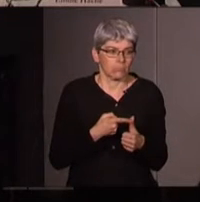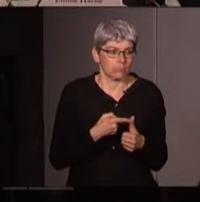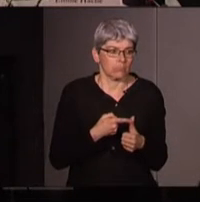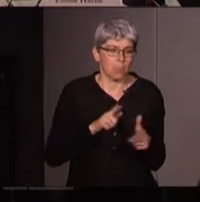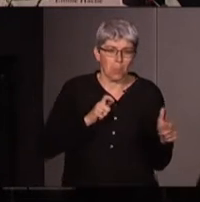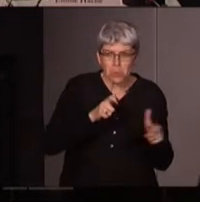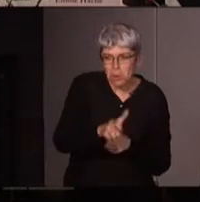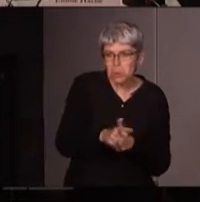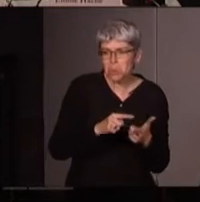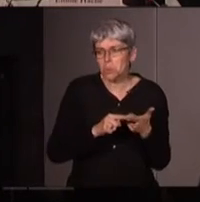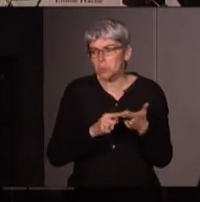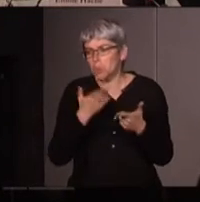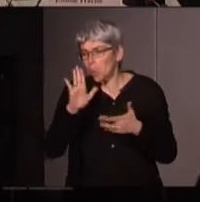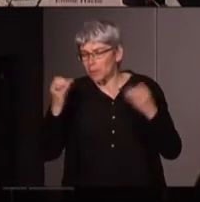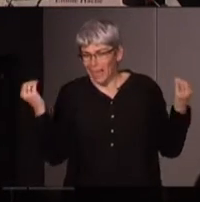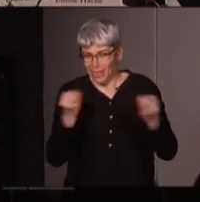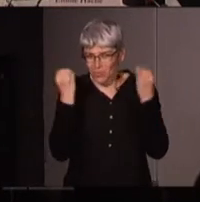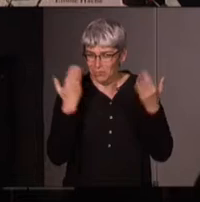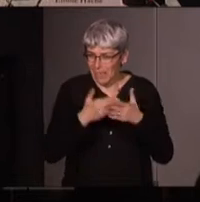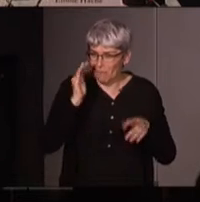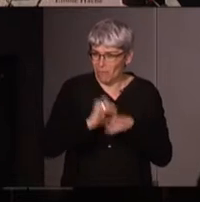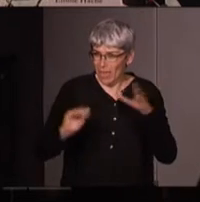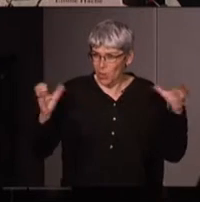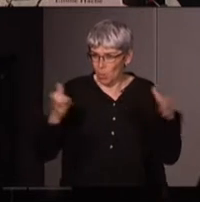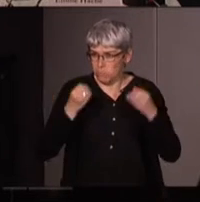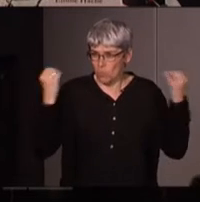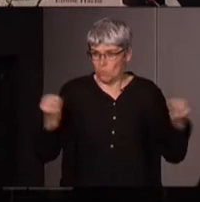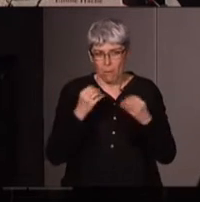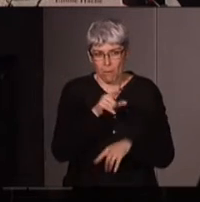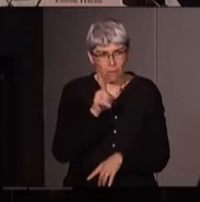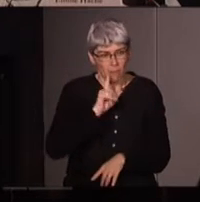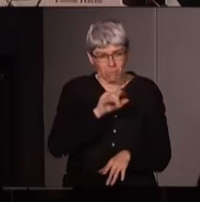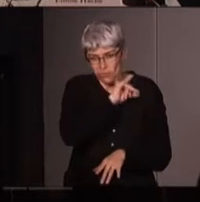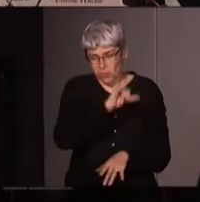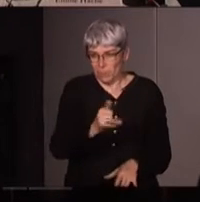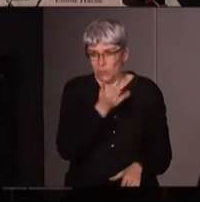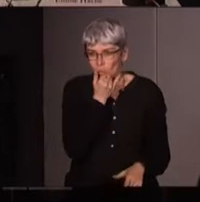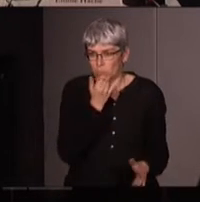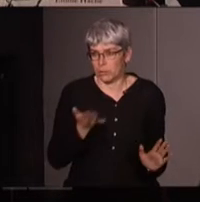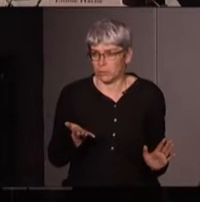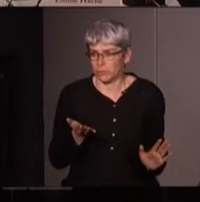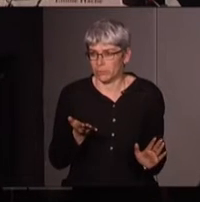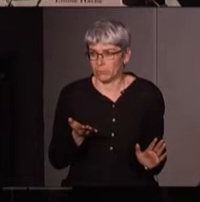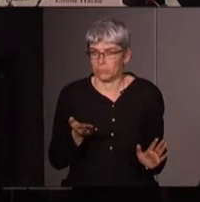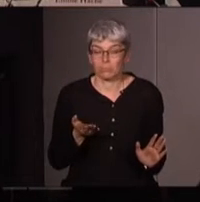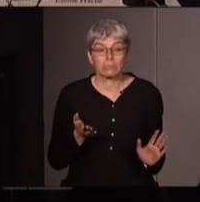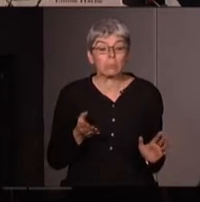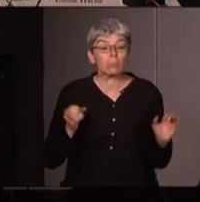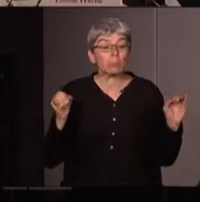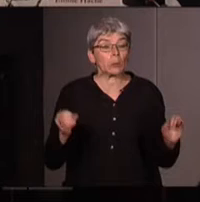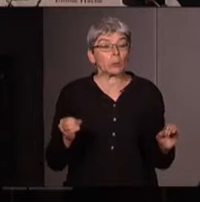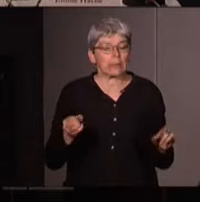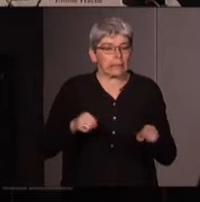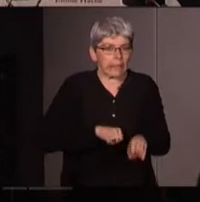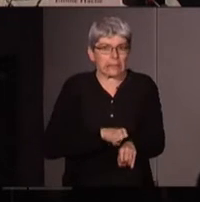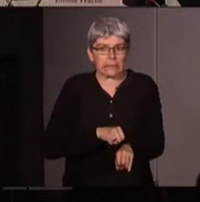procédure autre action etc elles ne se sont jamais vraiment trompées là dessus tant que ça permet de